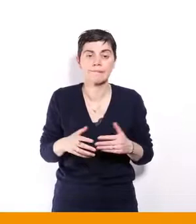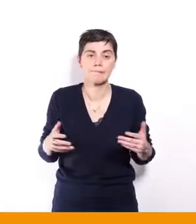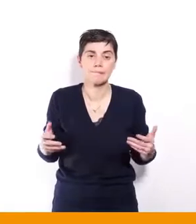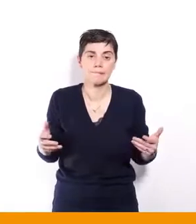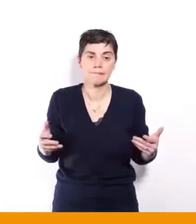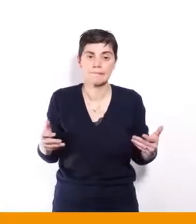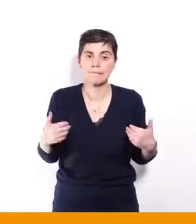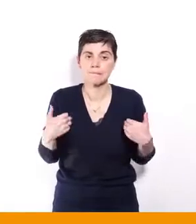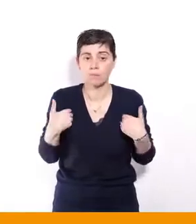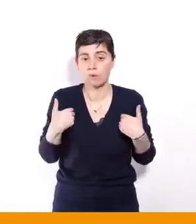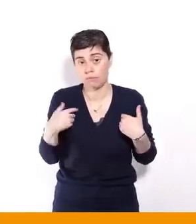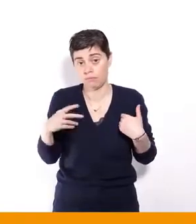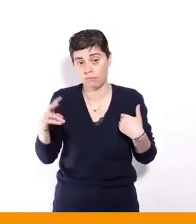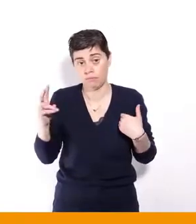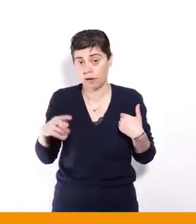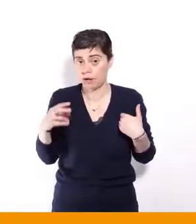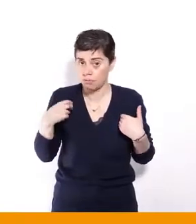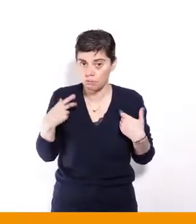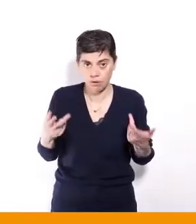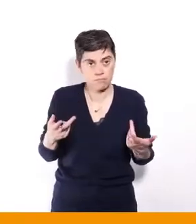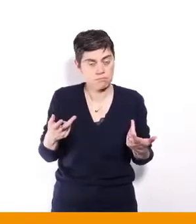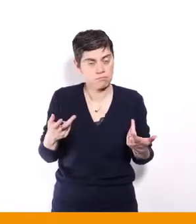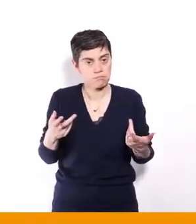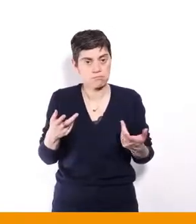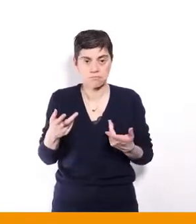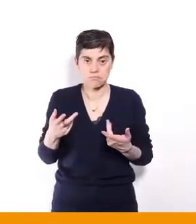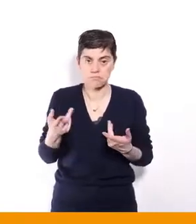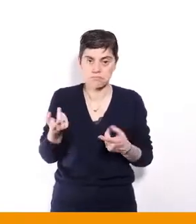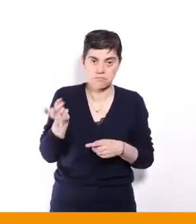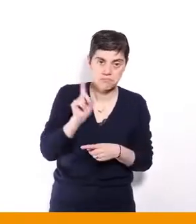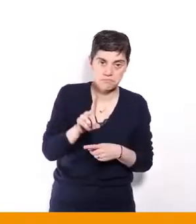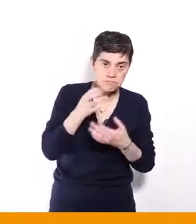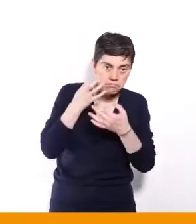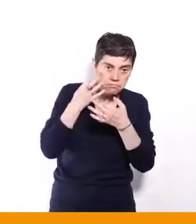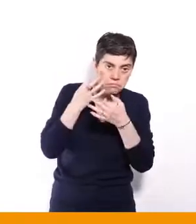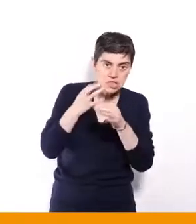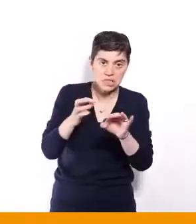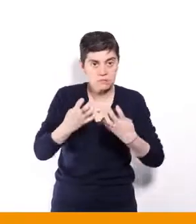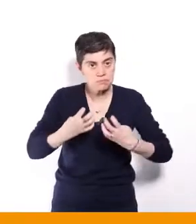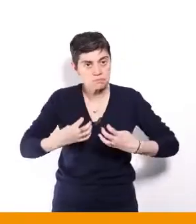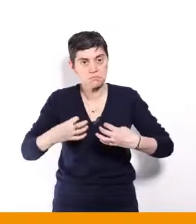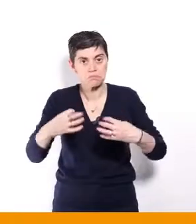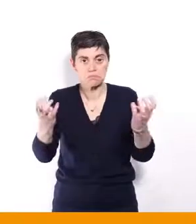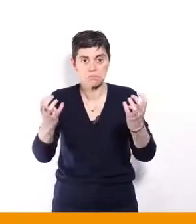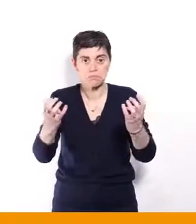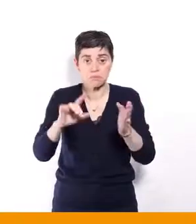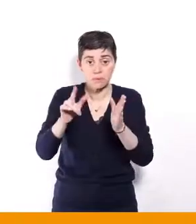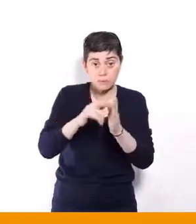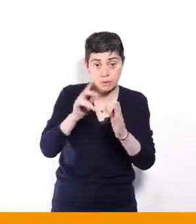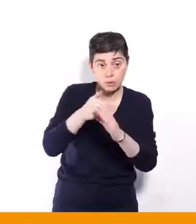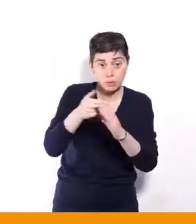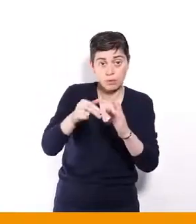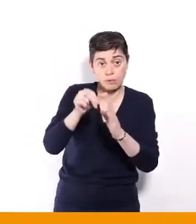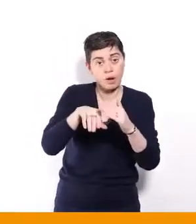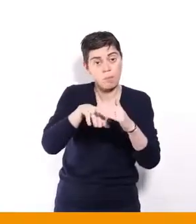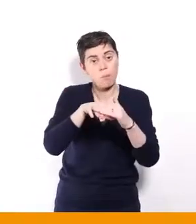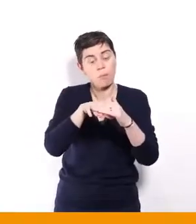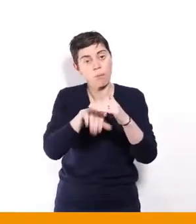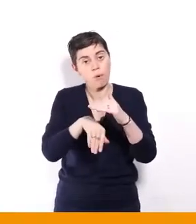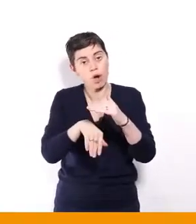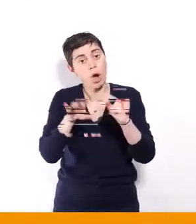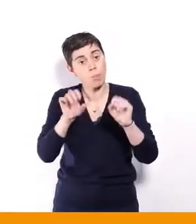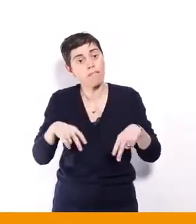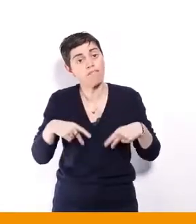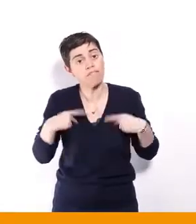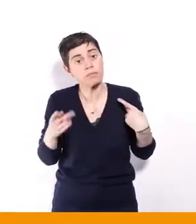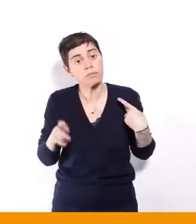défends dans tous mes meetings, dans cette campagne, l'idée qu'avec moins de 2 000 euros par mois, on peut vivre, bien sûr, peut vivre,